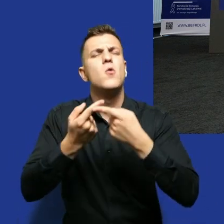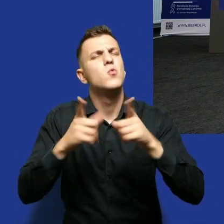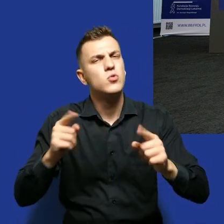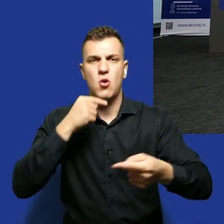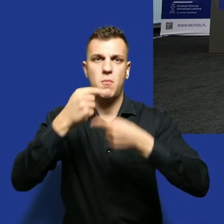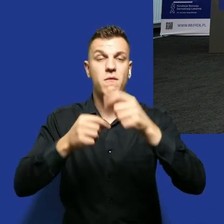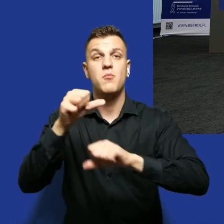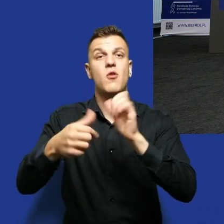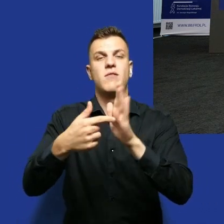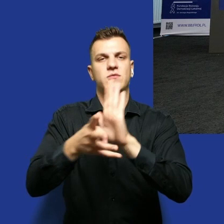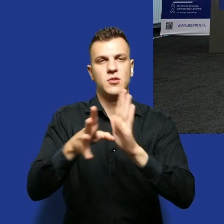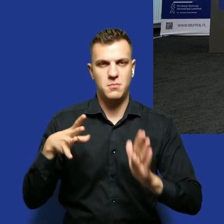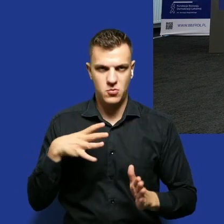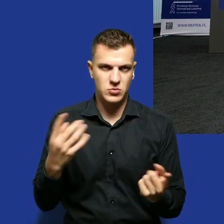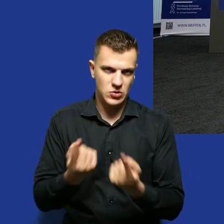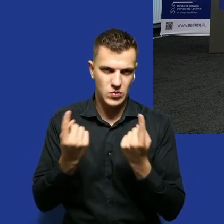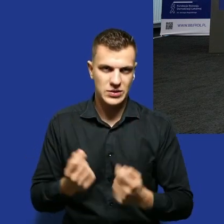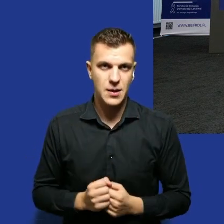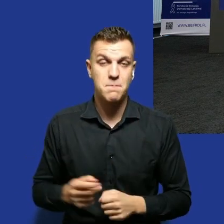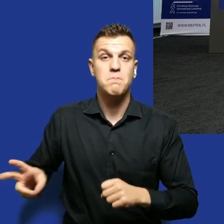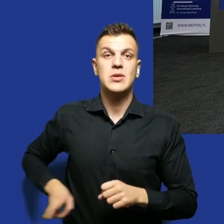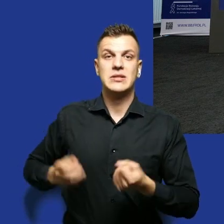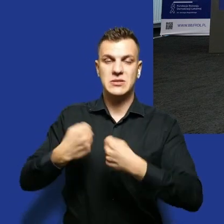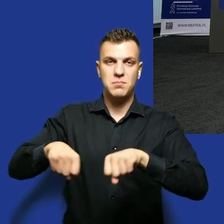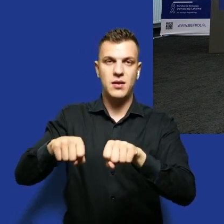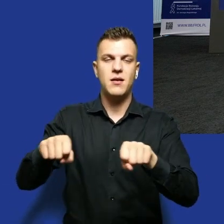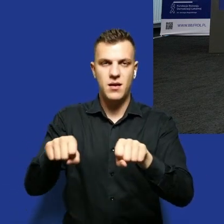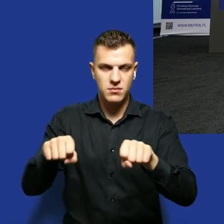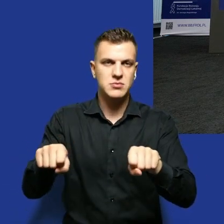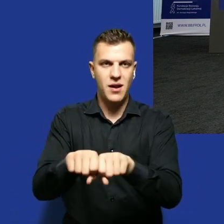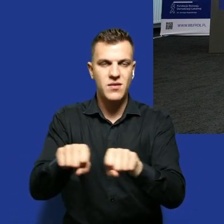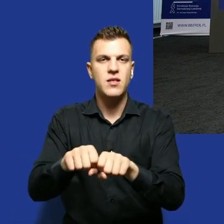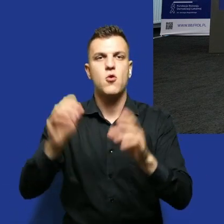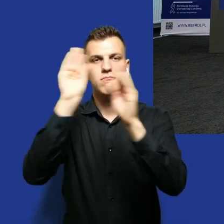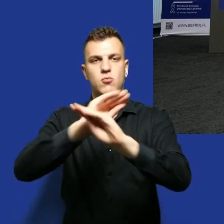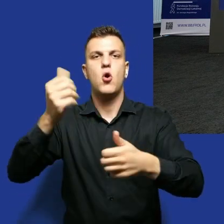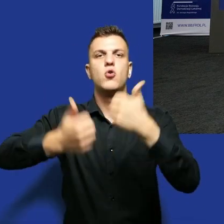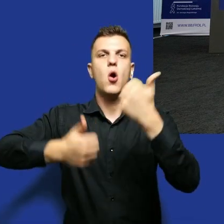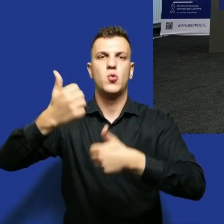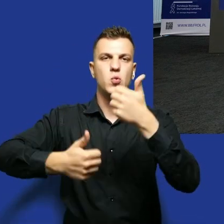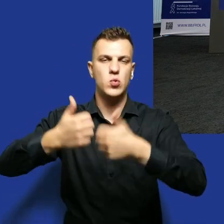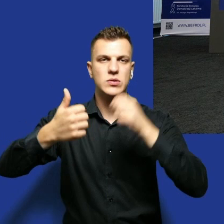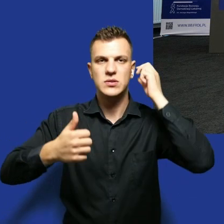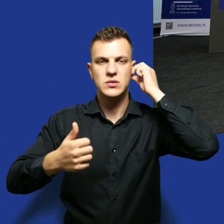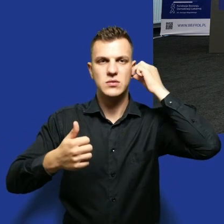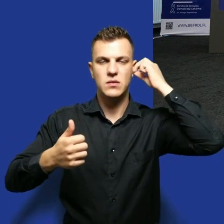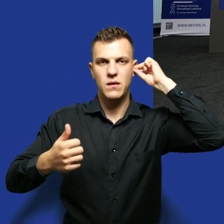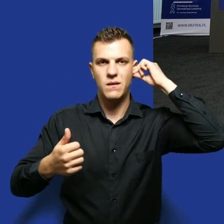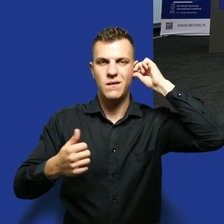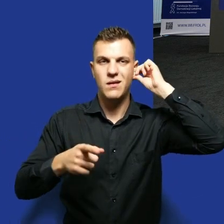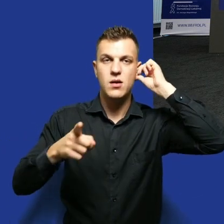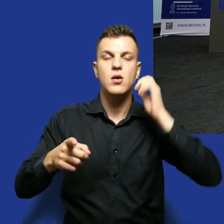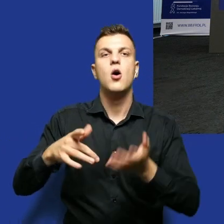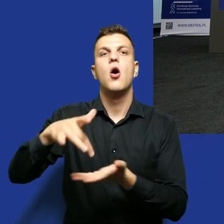2020 roku Ministerstwo Sprawiedliwości ogłosiło konkurs na na prowadzenie ośrodków